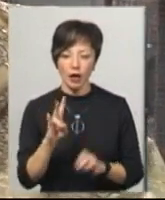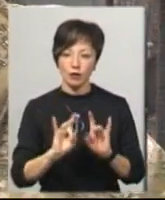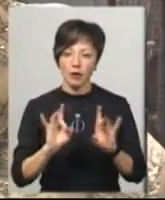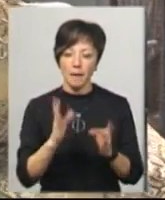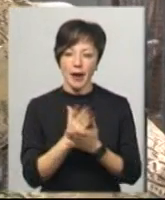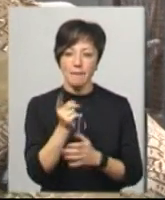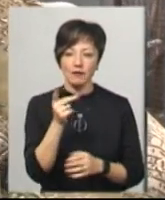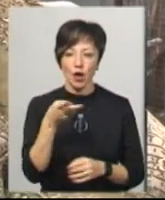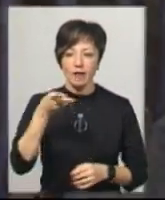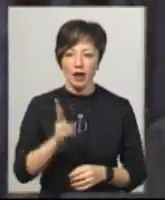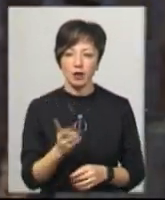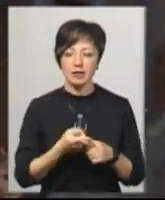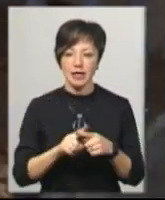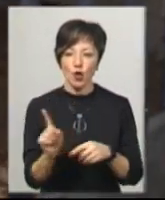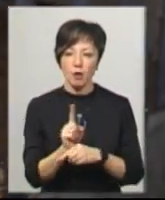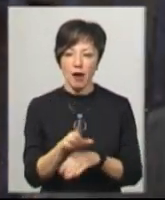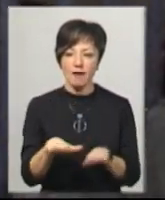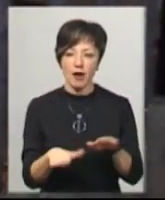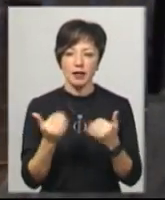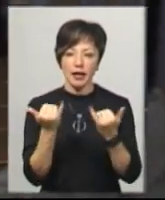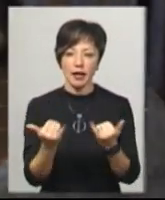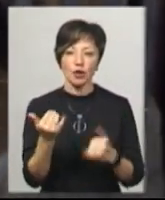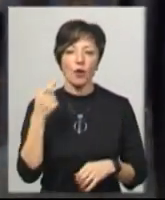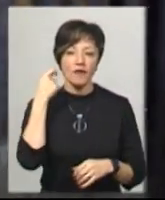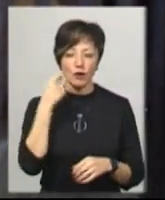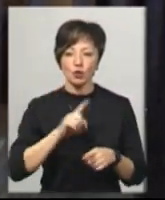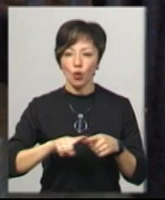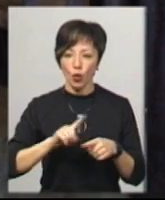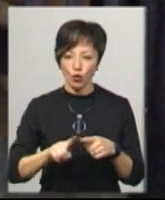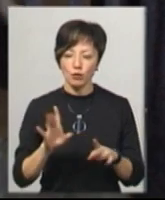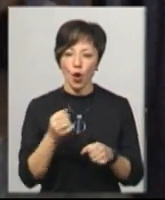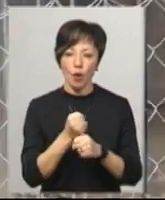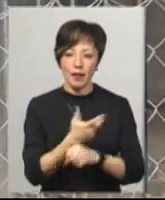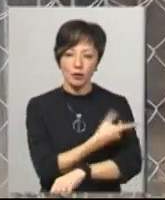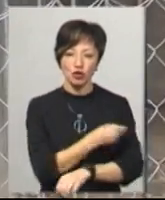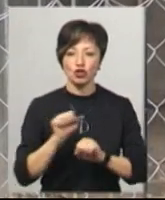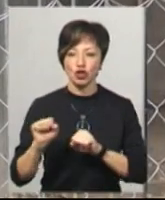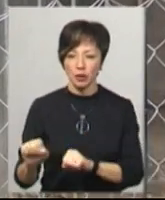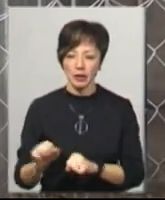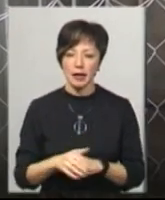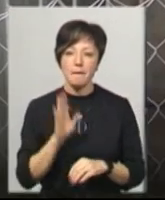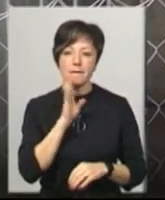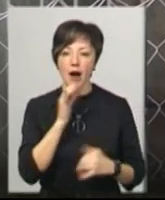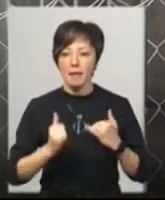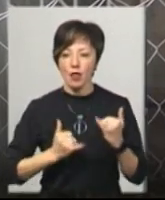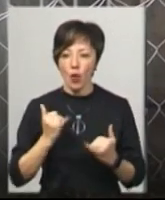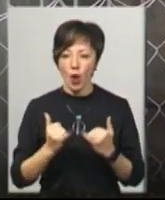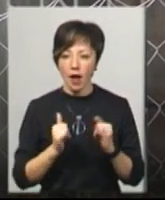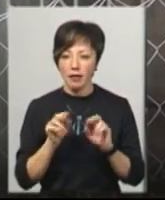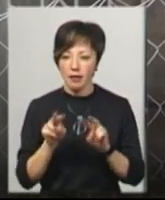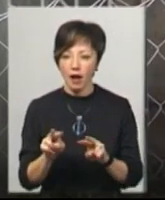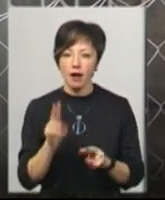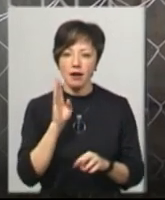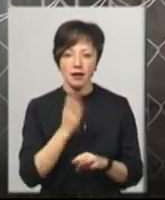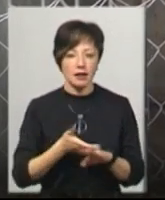мають півтора-два кілограми. Це нормальна вага для їхнього віку. Згодом ливенятам робитимуть щеплення. Мама доглядає, дуже-дуже тяжко